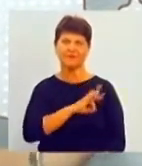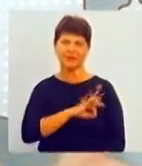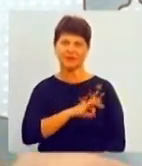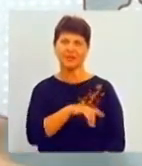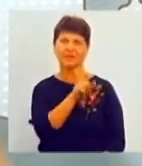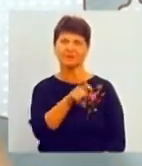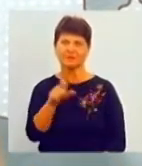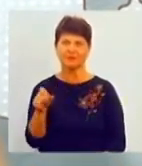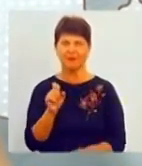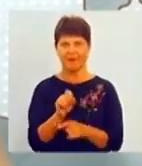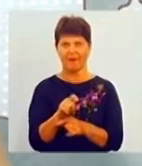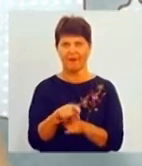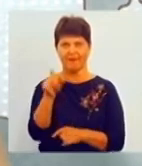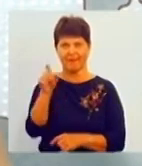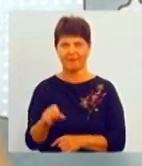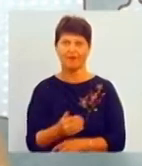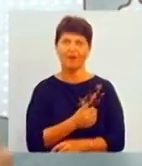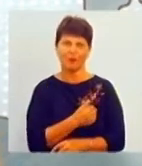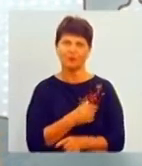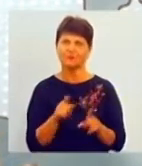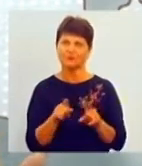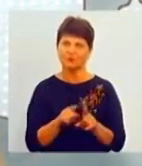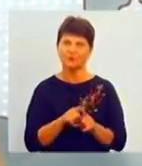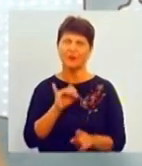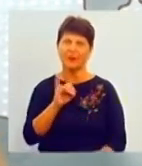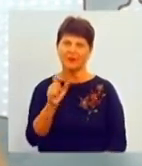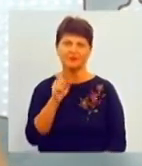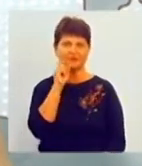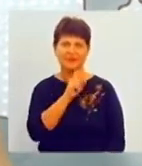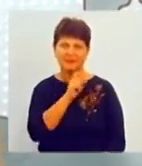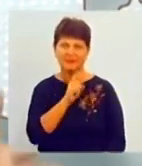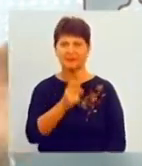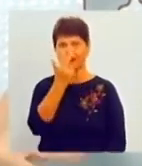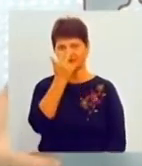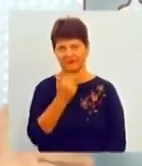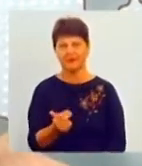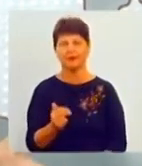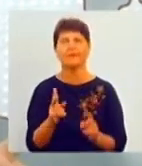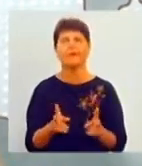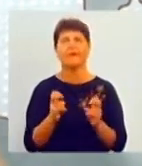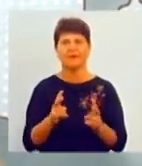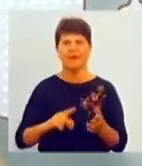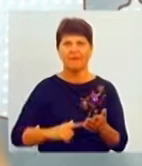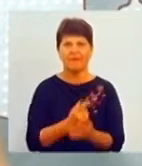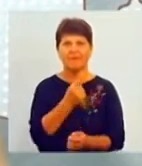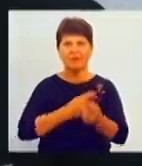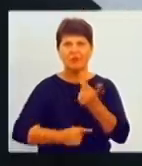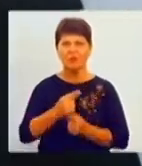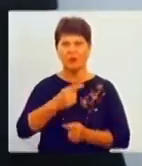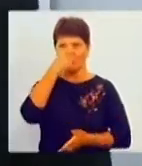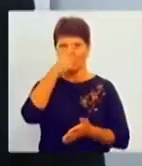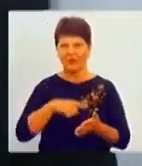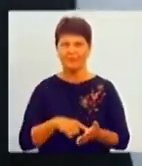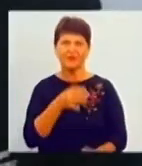клієнтів, які хочуть все-таки літати з Вінниці, звикли, і як все-таки відновлювати довіру? Сказати, що